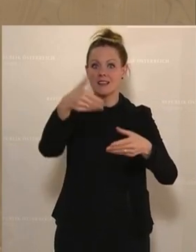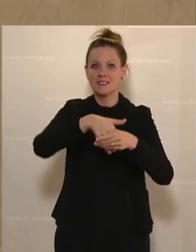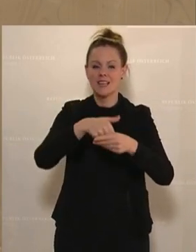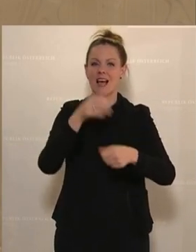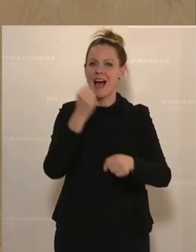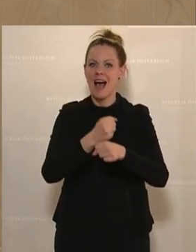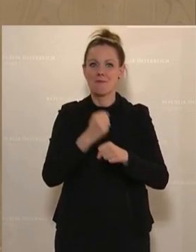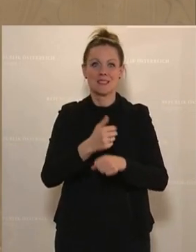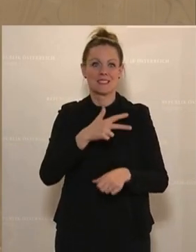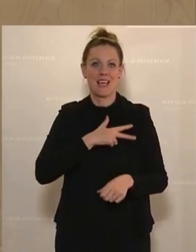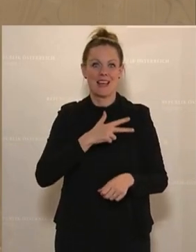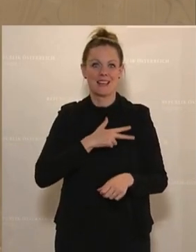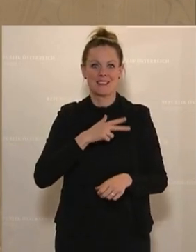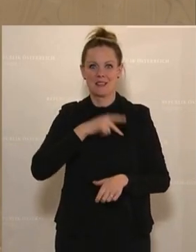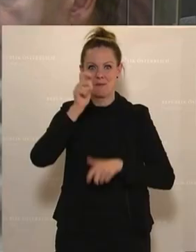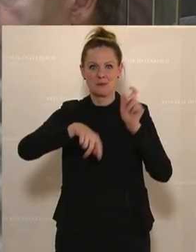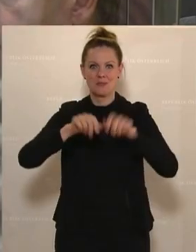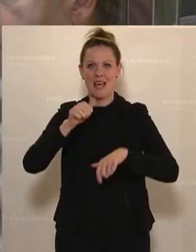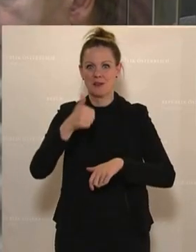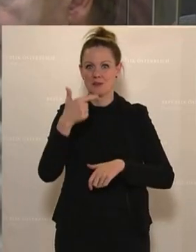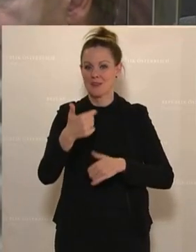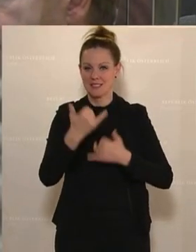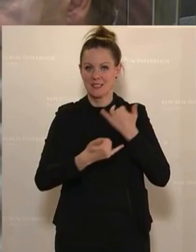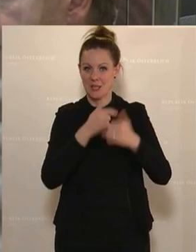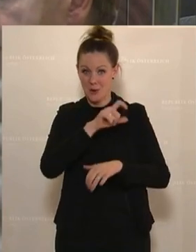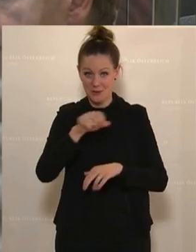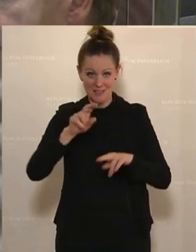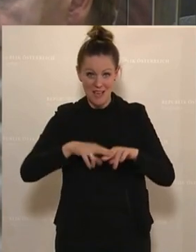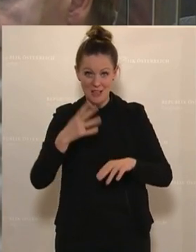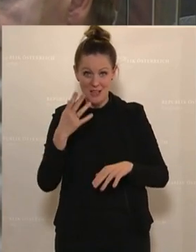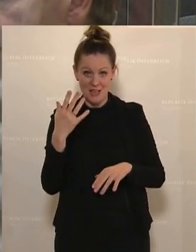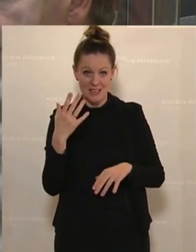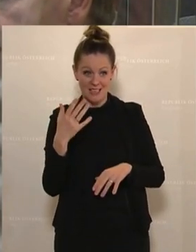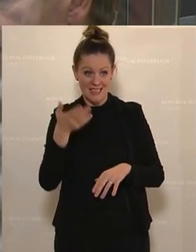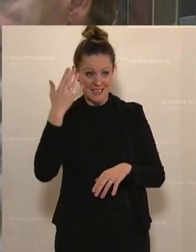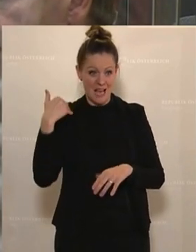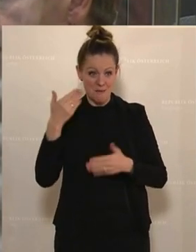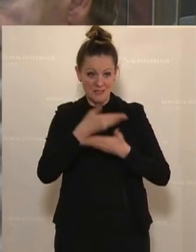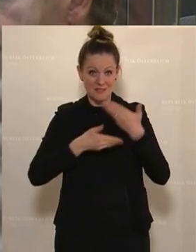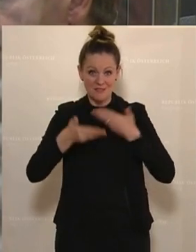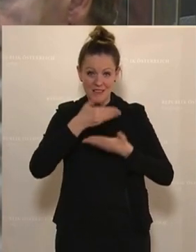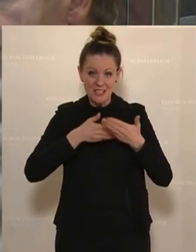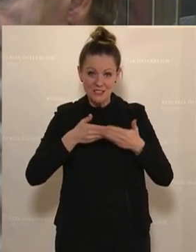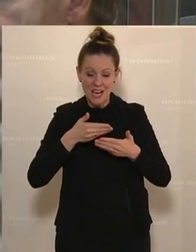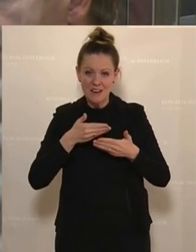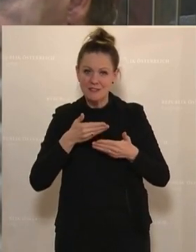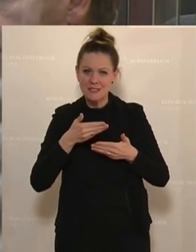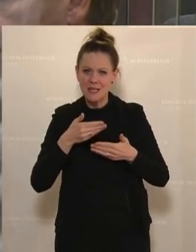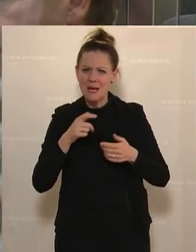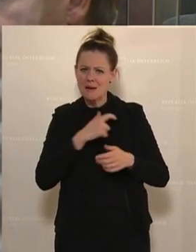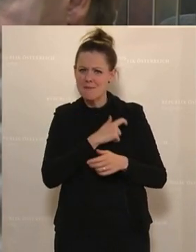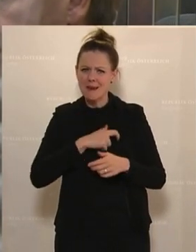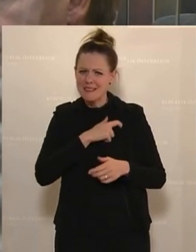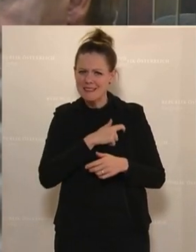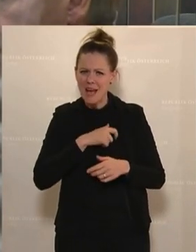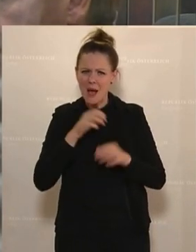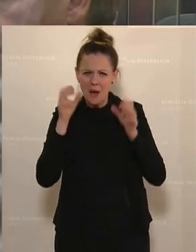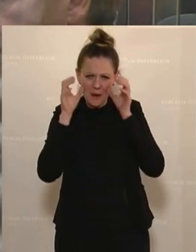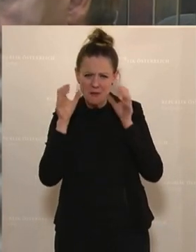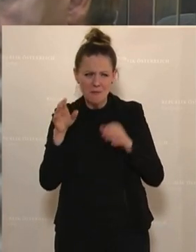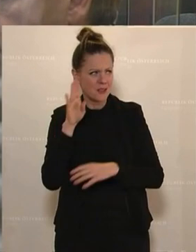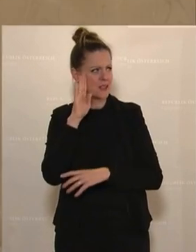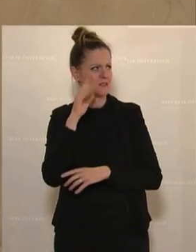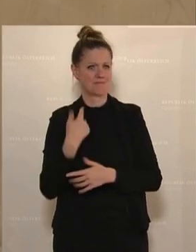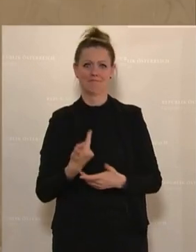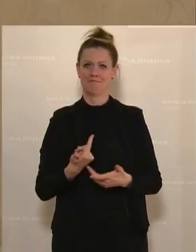Menschen im 21. Jahrhundert. Und wenn ich jetzt hier diese Aussagen von der ehemaligen Wirtschaftspartei ÖVP höre, dann muss ich Ihnen